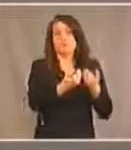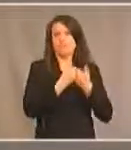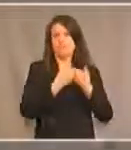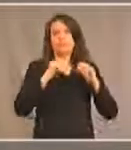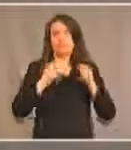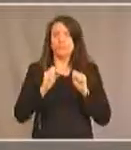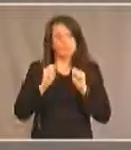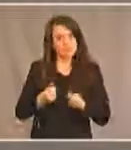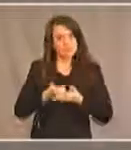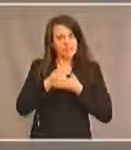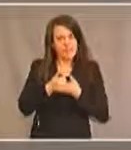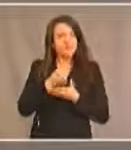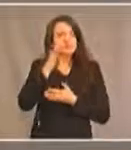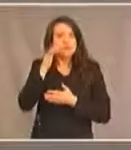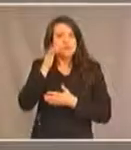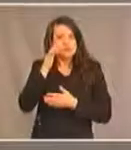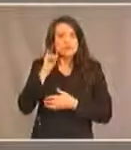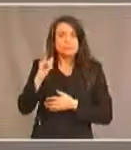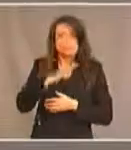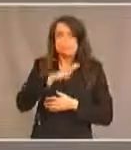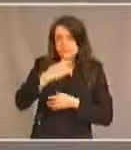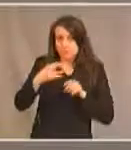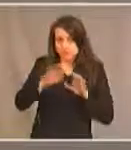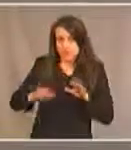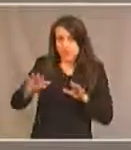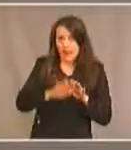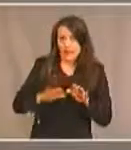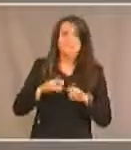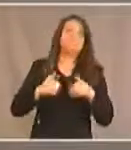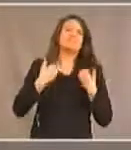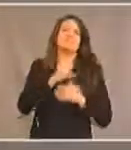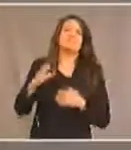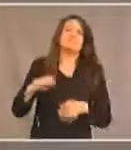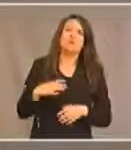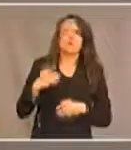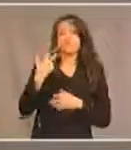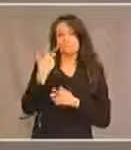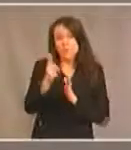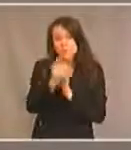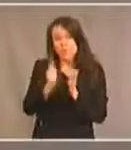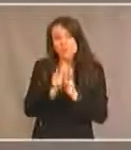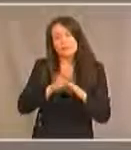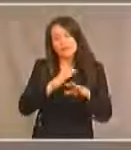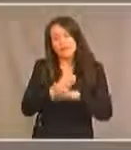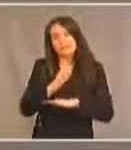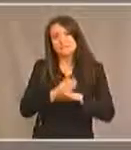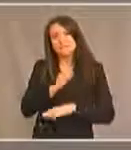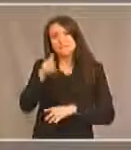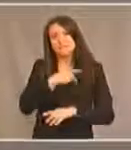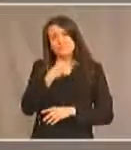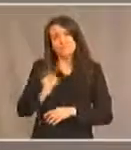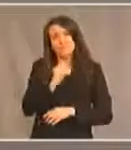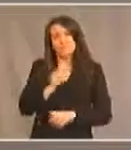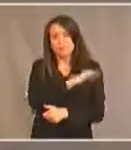autochtones ayant des handicaps au Canada alors qu'il y a trois lois sur l'accessibilité en Ontario,